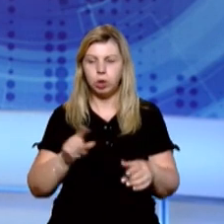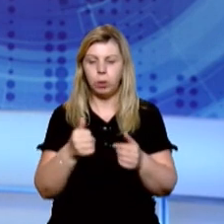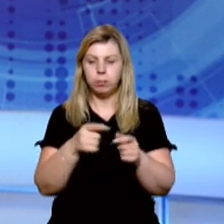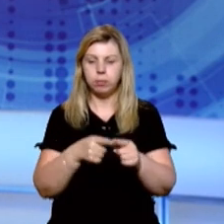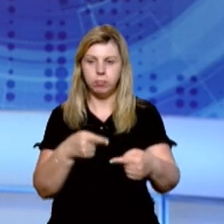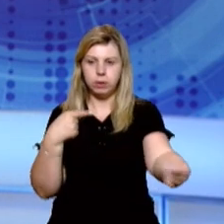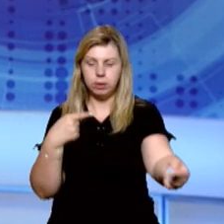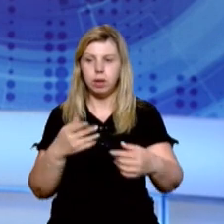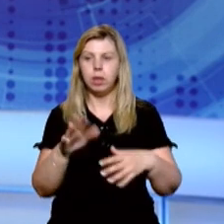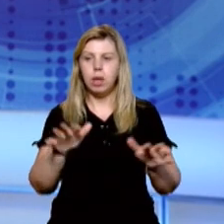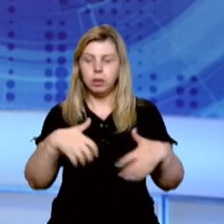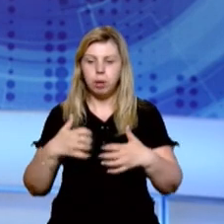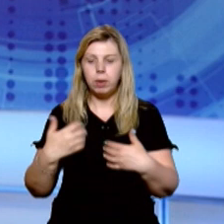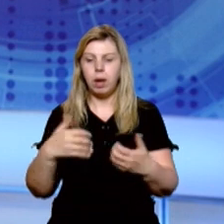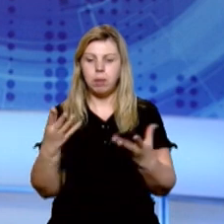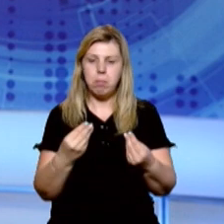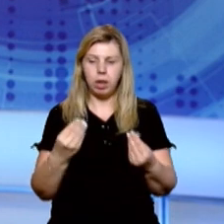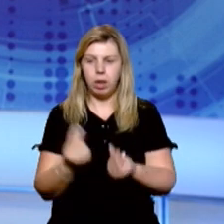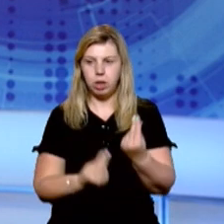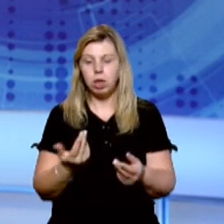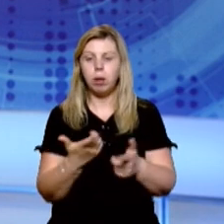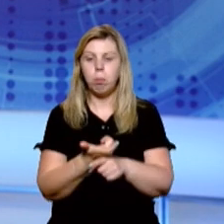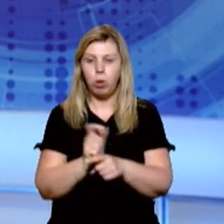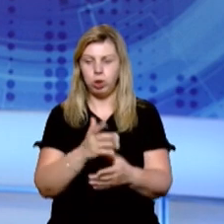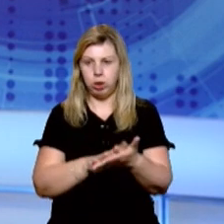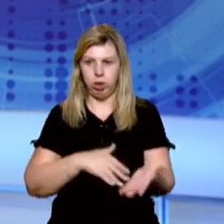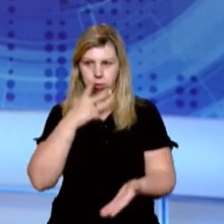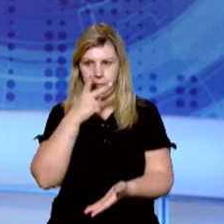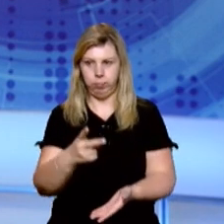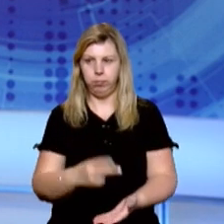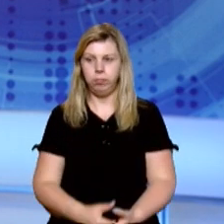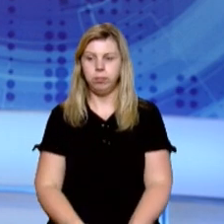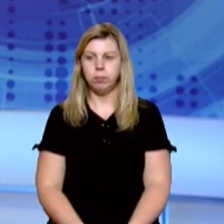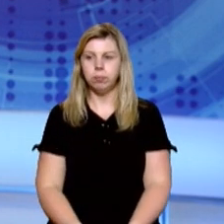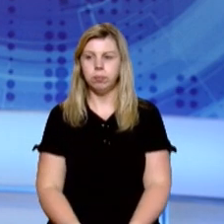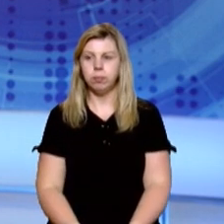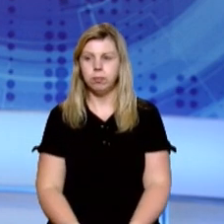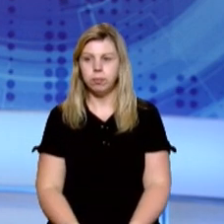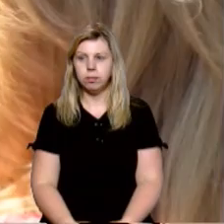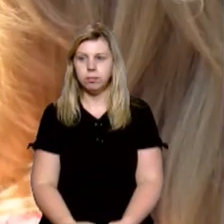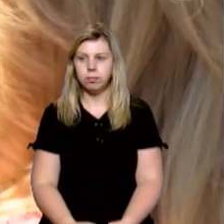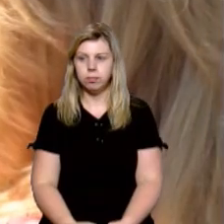дистанції, забирають всім'які іграшки. Більше про це дивіться в сюжеті Оксани Ушакової.